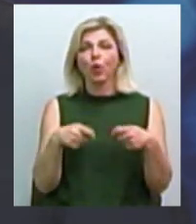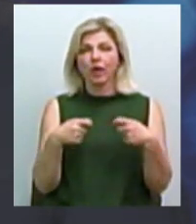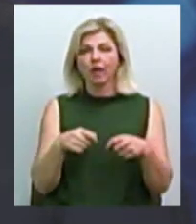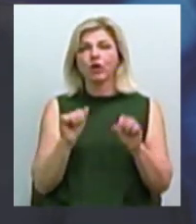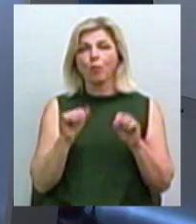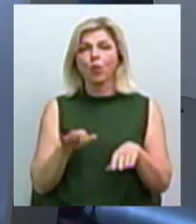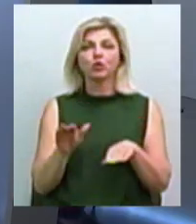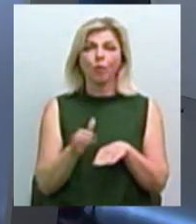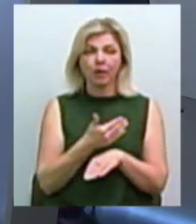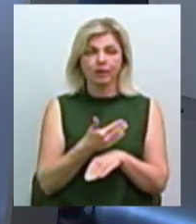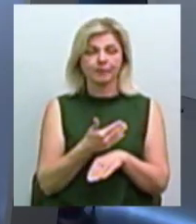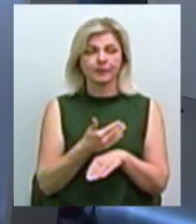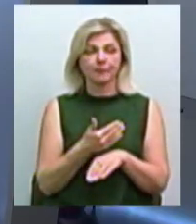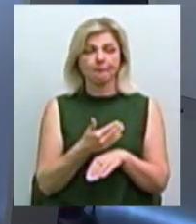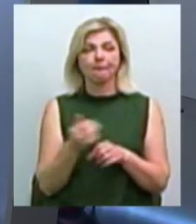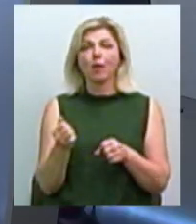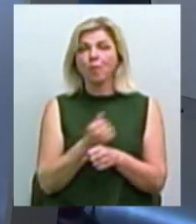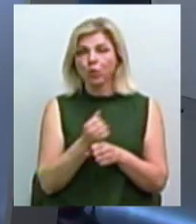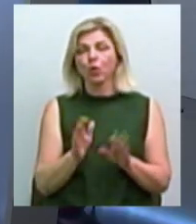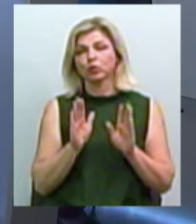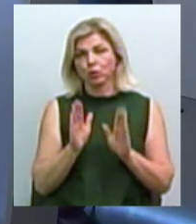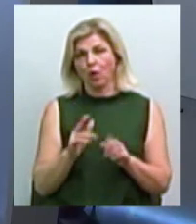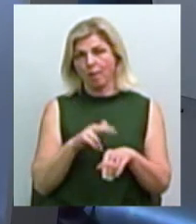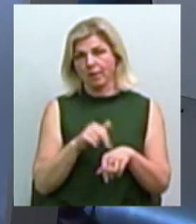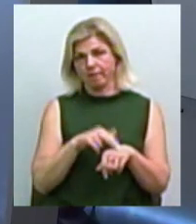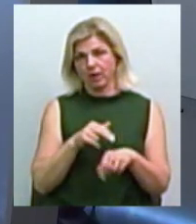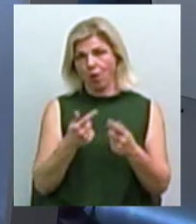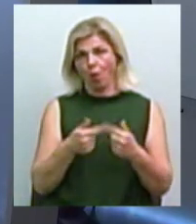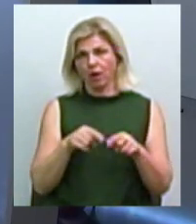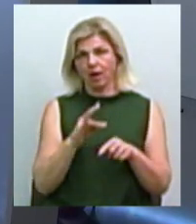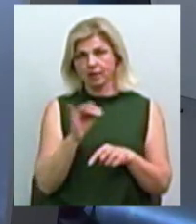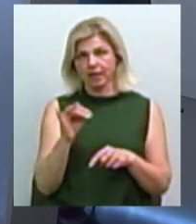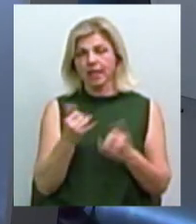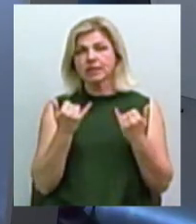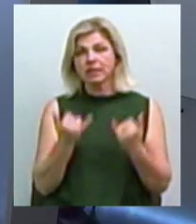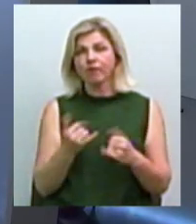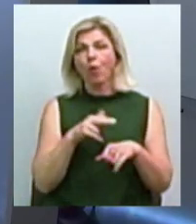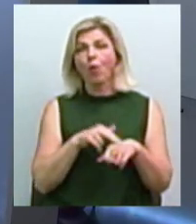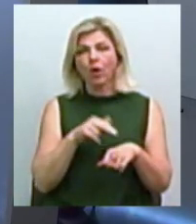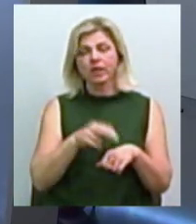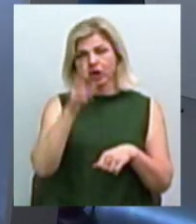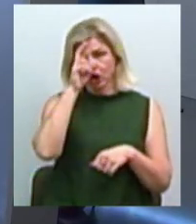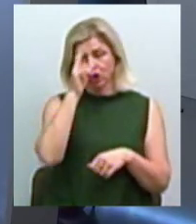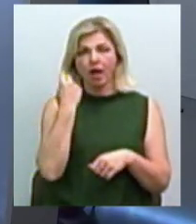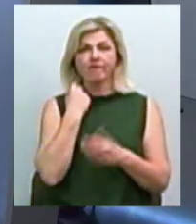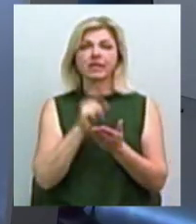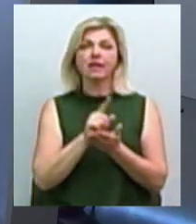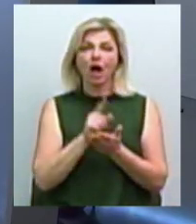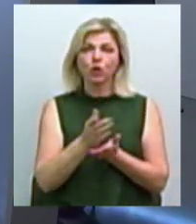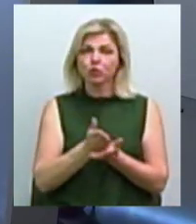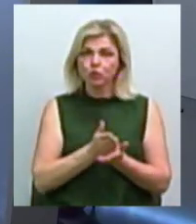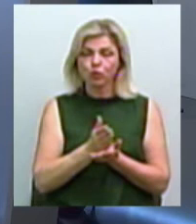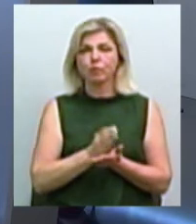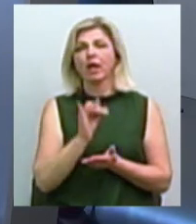тільки з нелегальним бізнесом, можуть боротися виключно тільки правоохоронні органи. Сьогодні не органи Державної фіскальної служби, не органи,